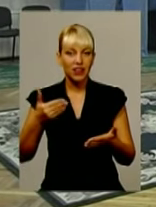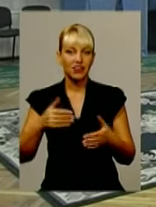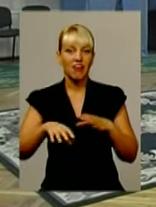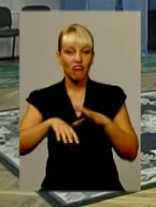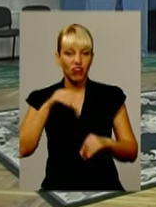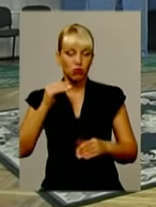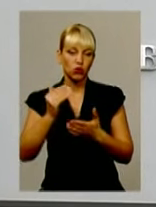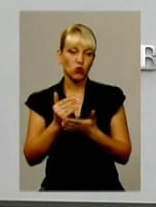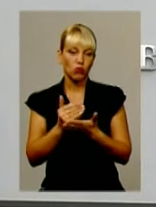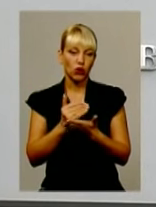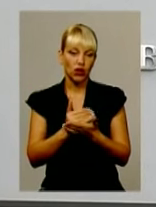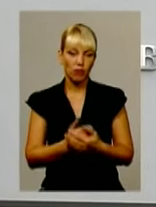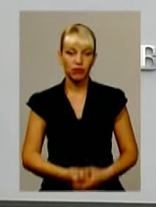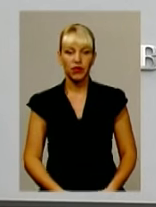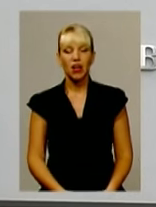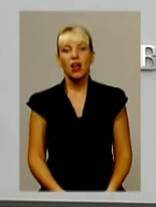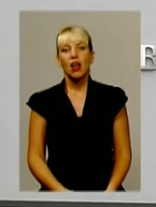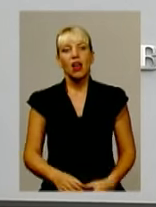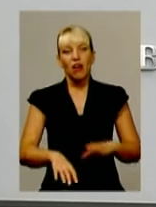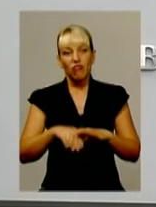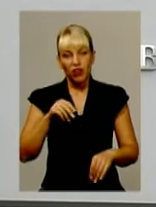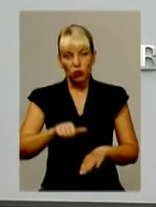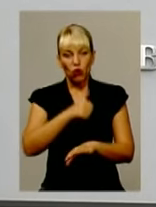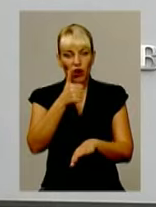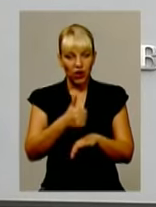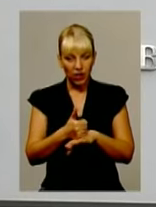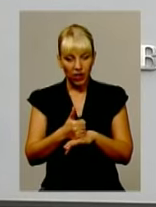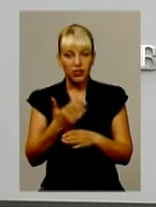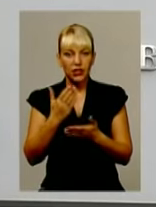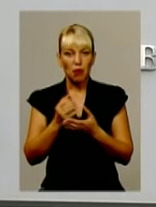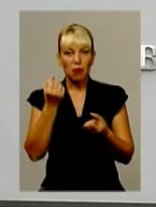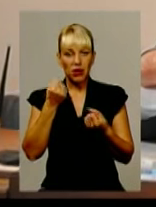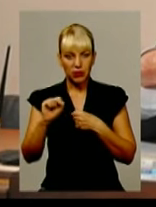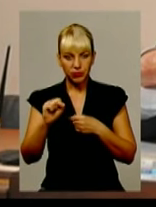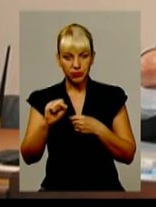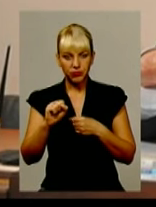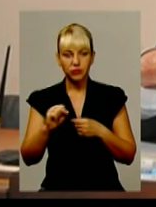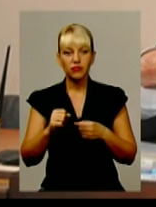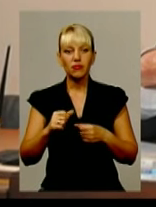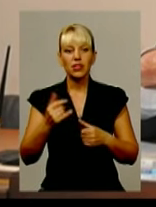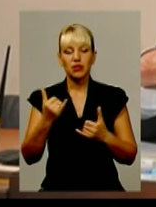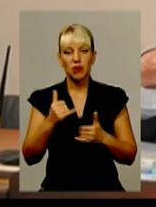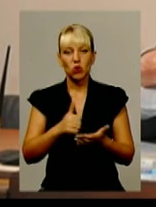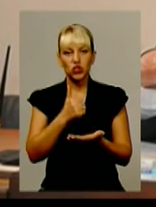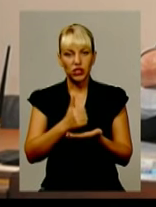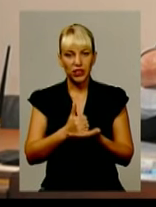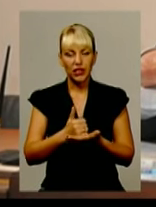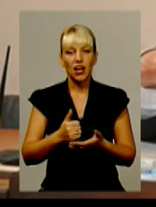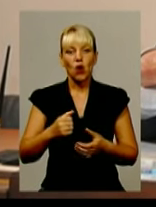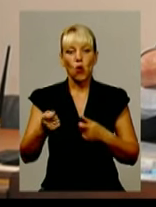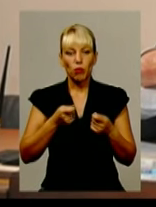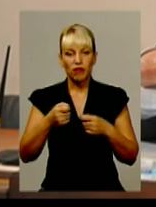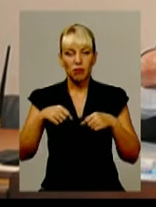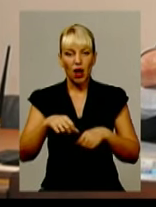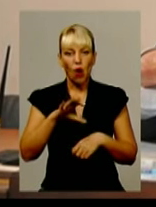програму. Вибори ректора завершилися перемогою теперішнього очільника Хмельницького університету управління та права. За Олега Омельчука